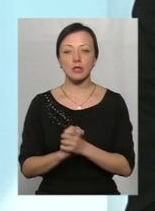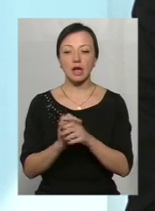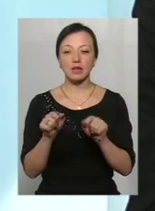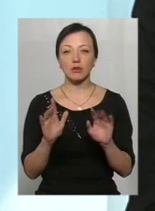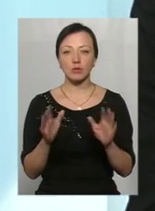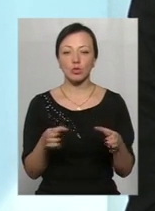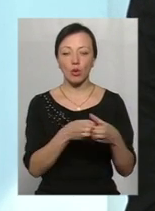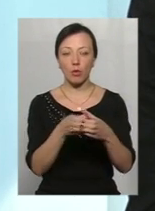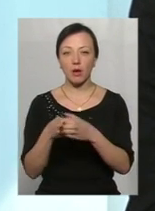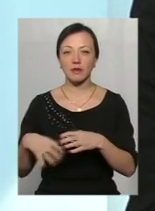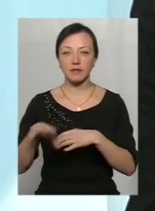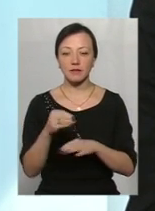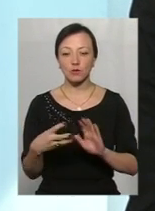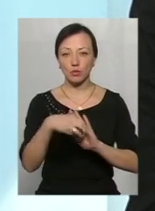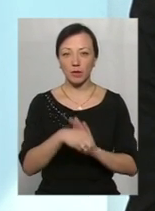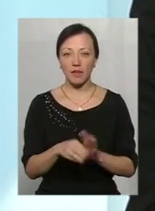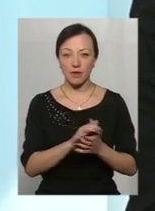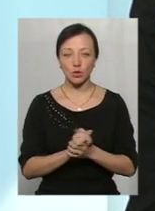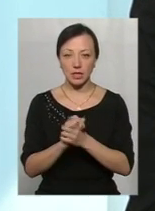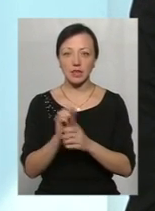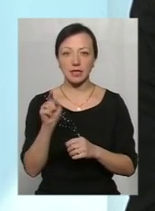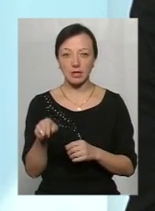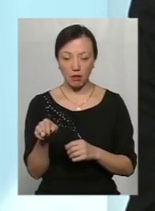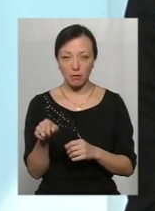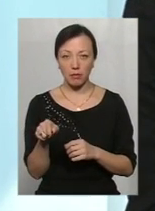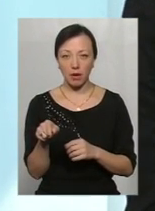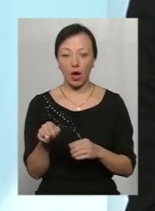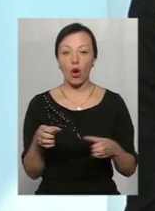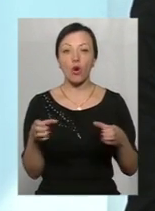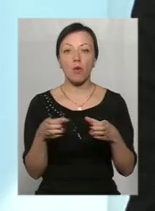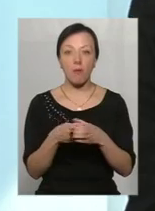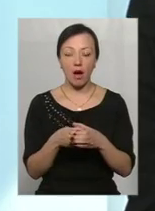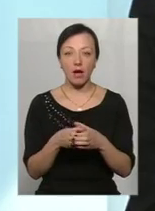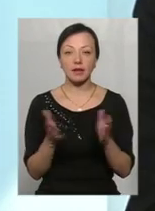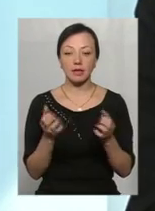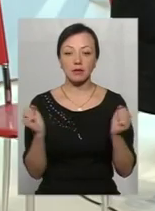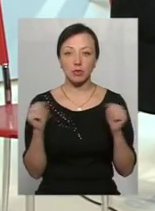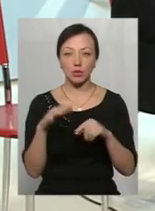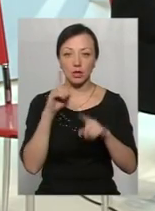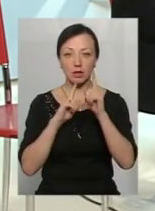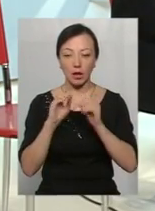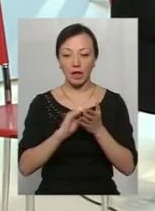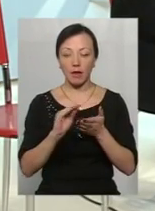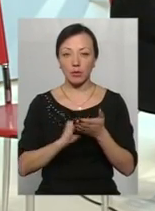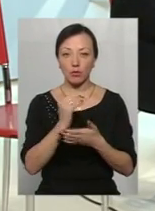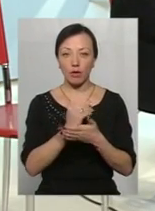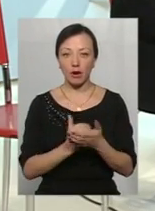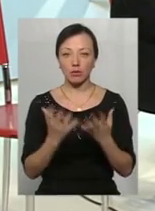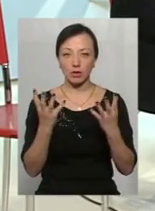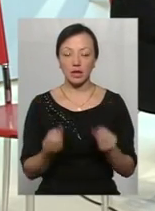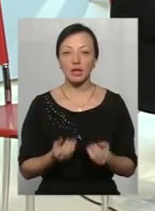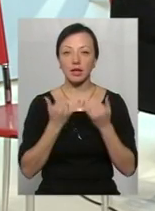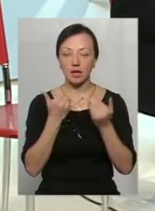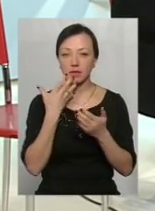зберемо всі громади, які вступили в асоціацію, і там громади, які зберуться на збори, напишуть порядок даний для своєї